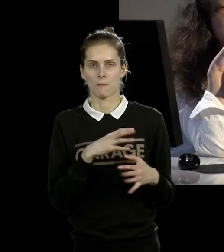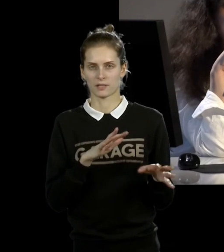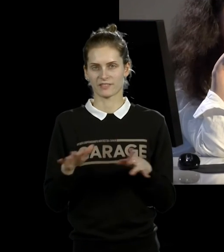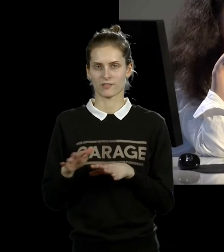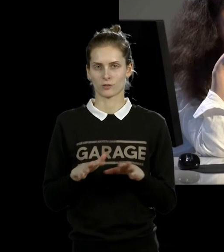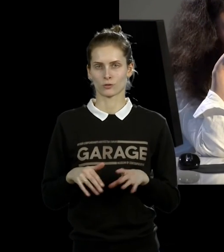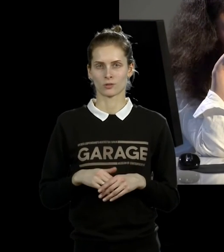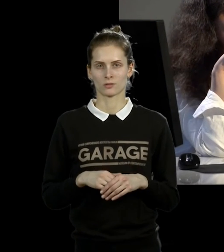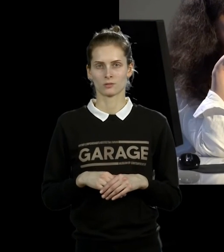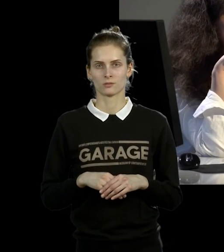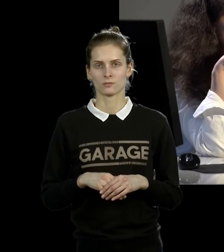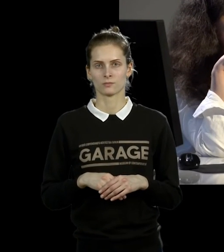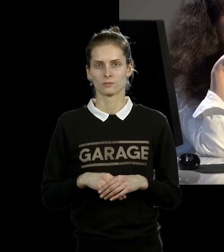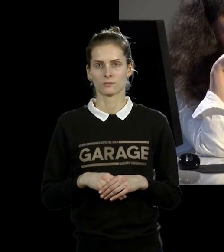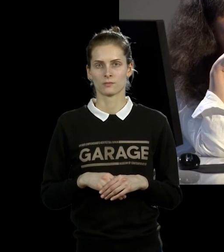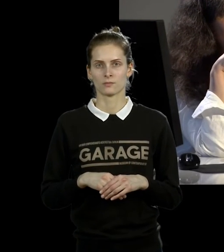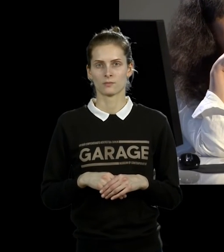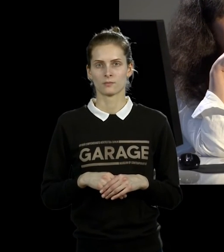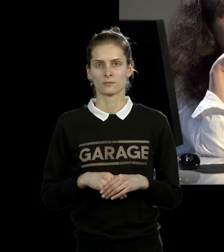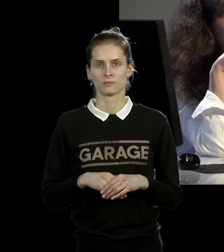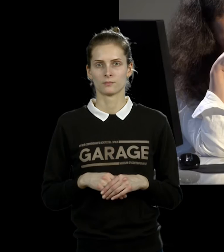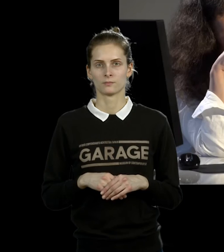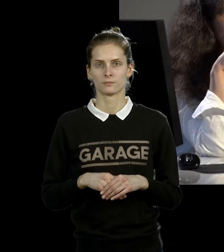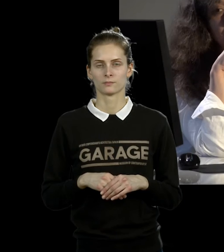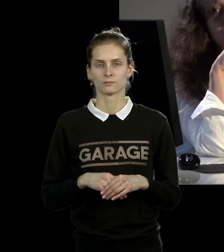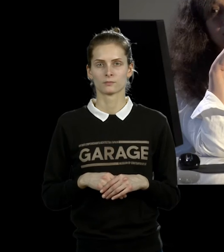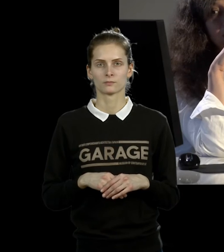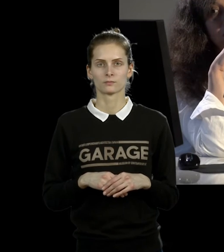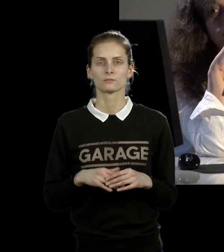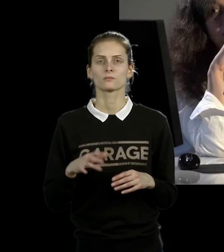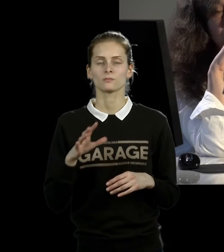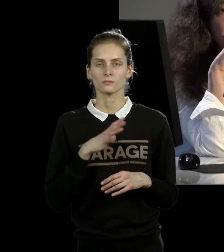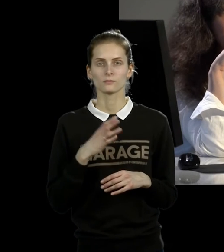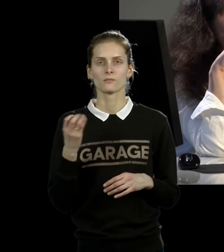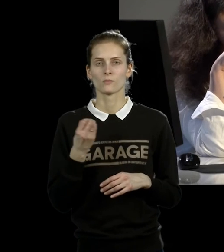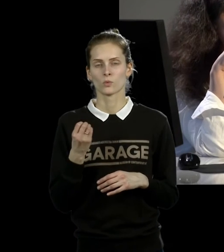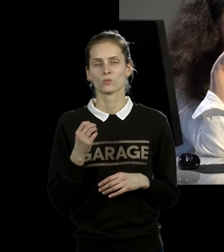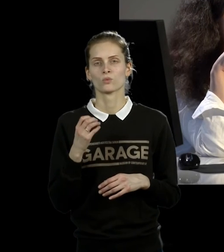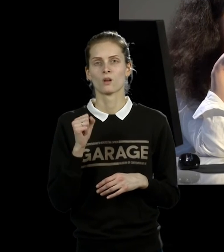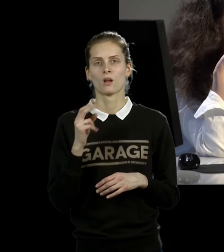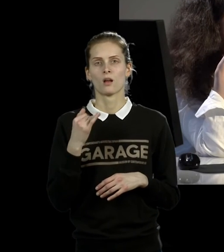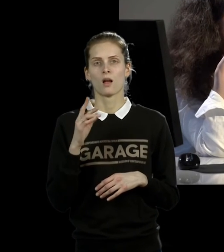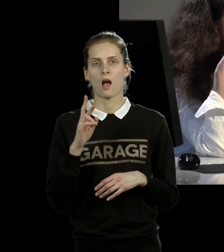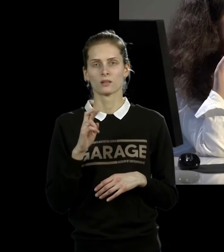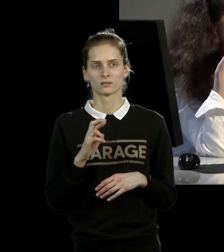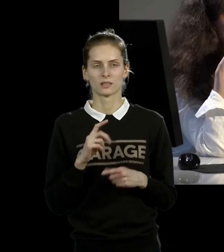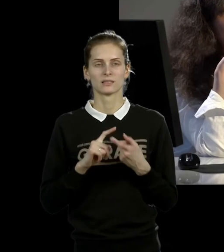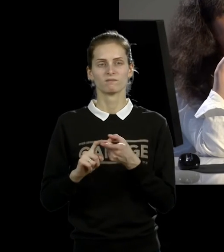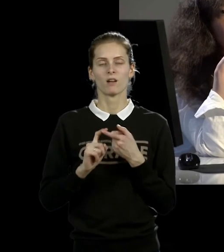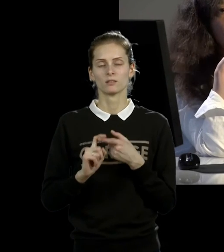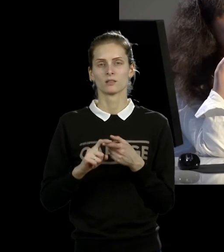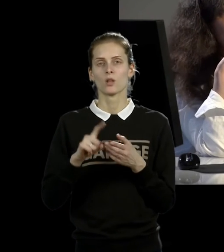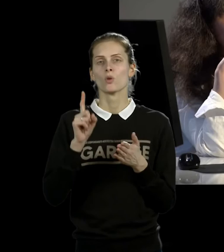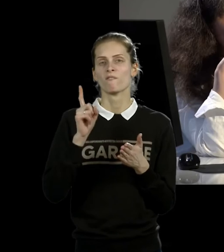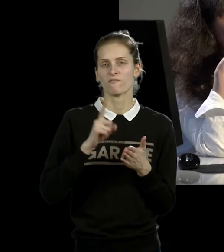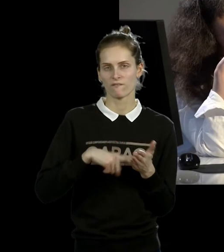на доверие друг другу уже, в большей степени, чем на взаимодействие. Тут знаменитая акция с луком, которая строится